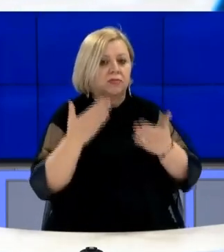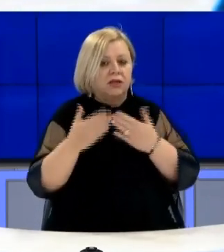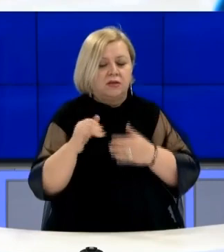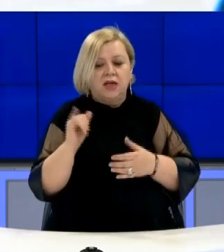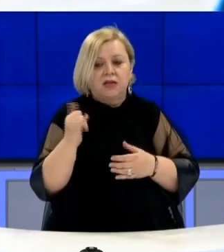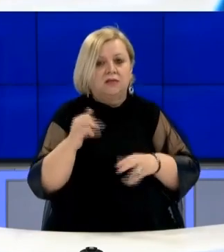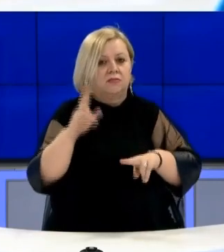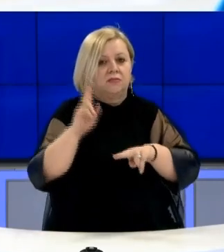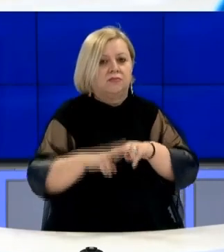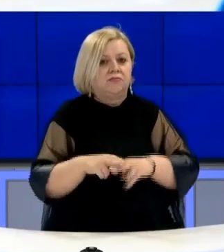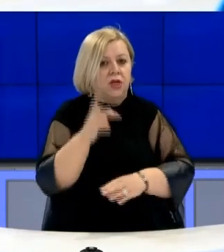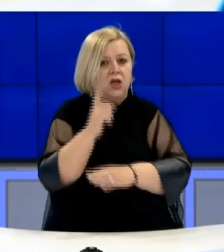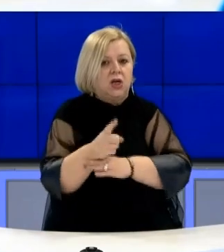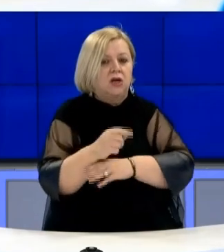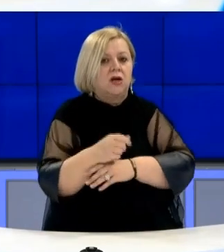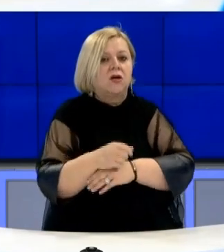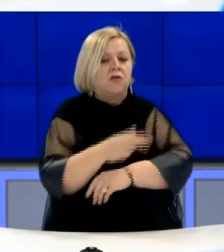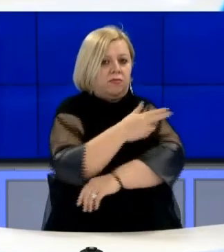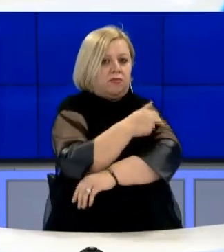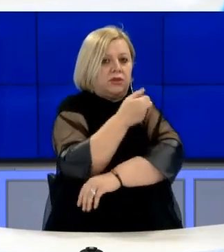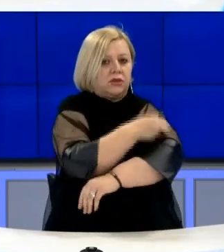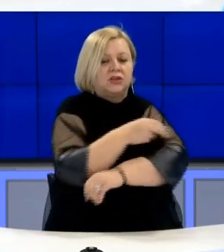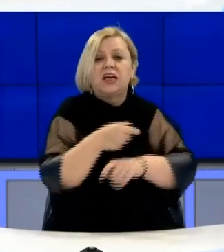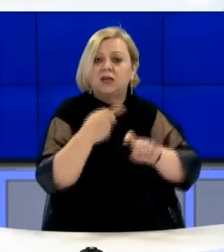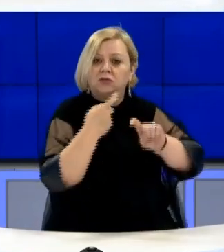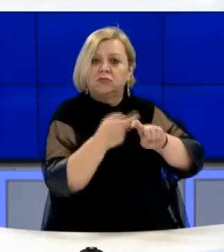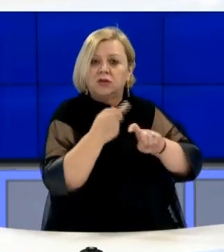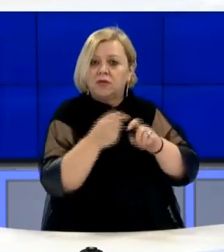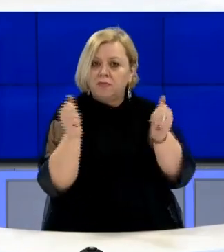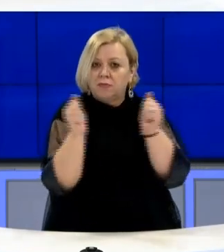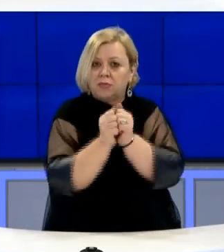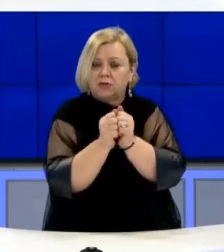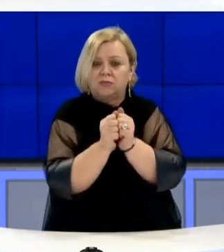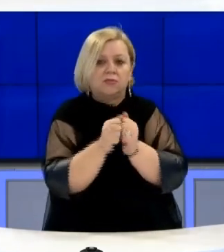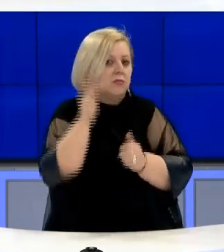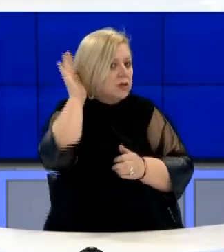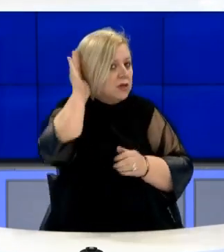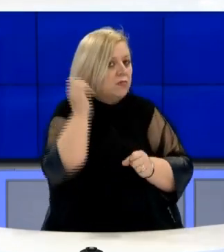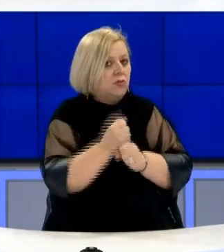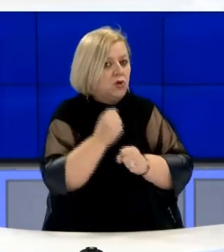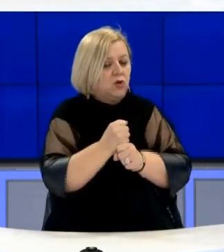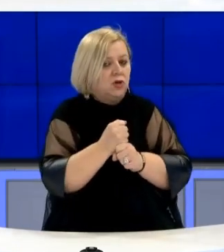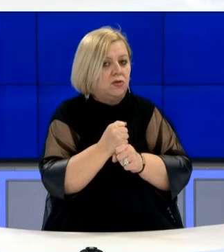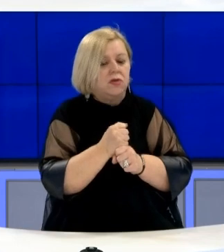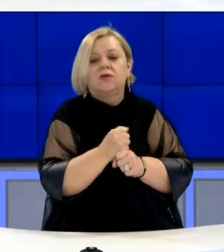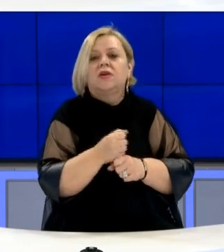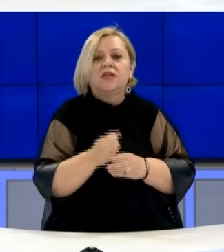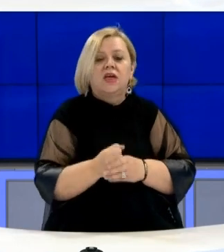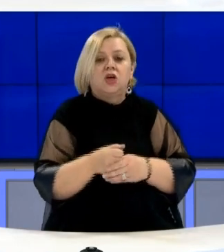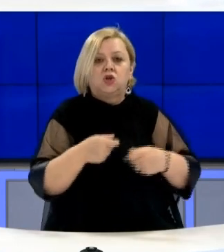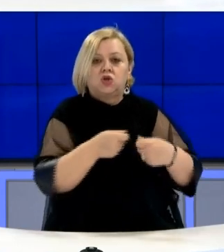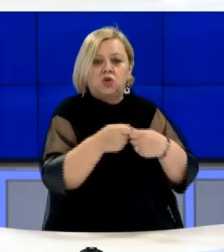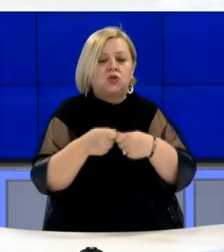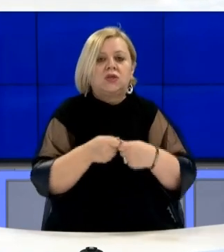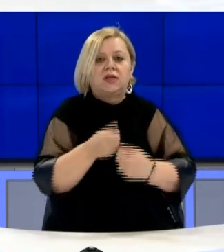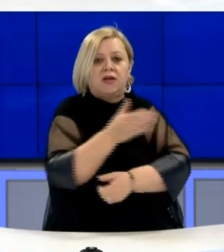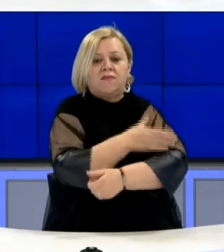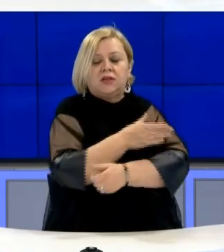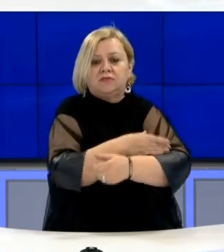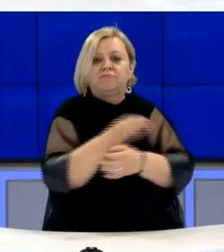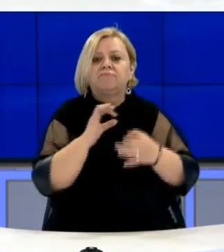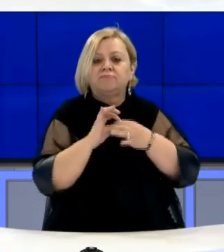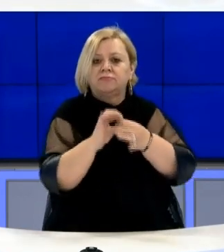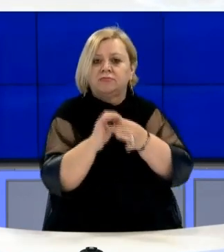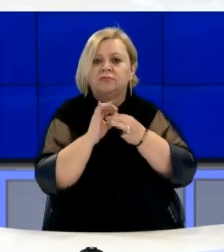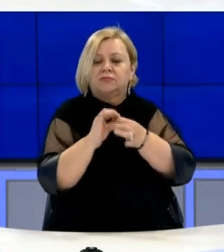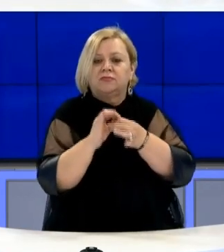mori vendim që të autorizohet klinika e ortopedis që në bashkëponim e Ministrin e punës dhe shoqatën e invalidve të ofroj shërbime që ndërlidhen me